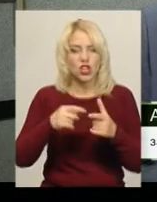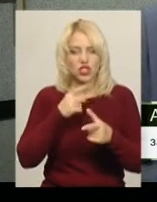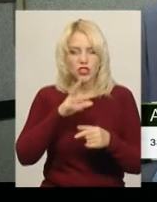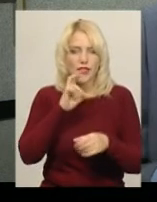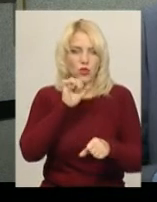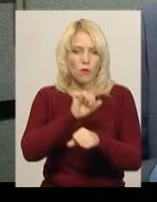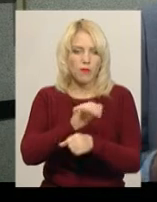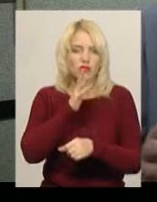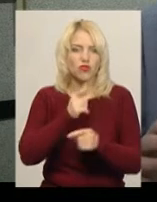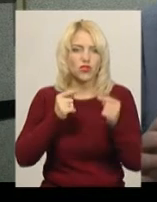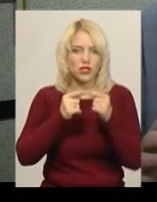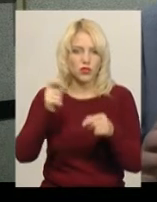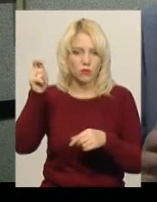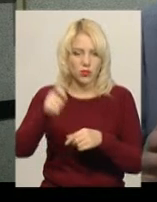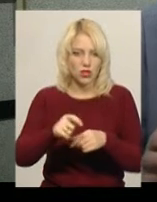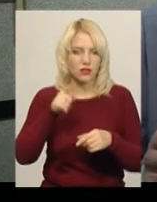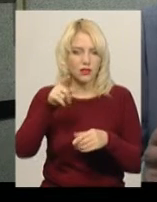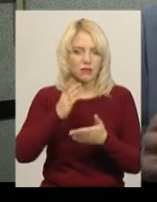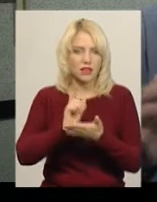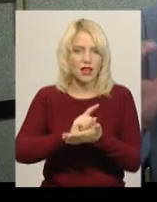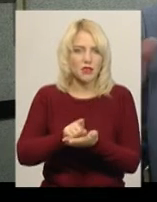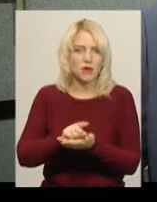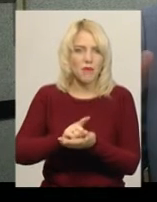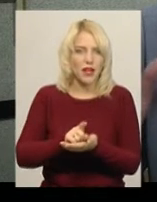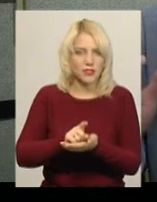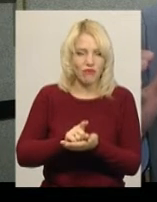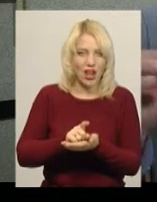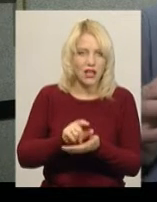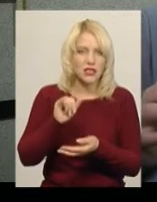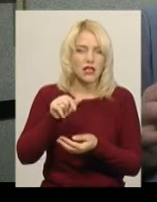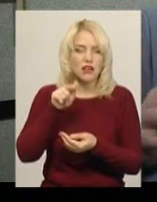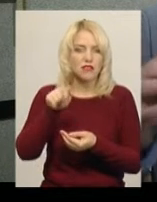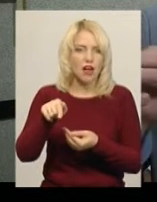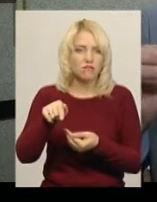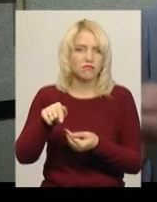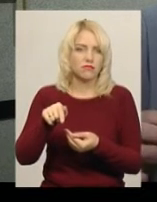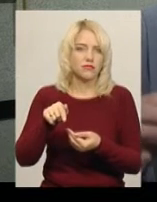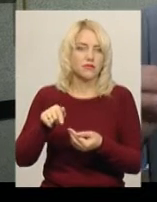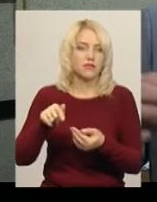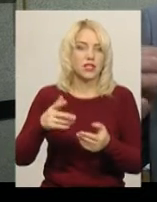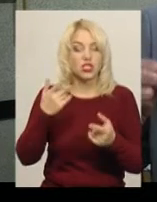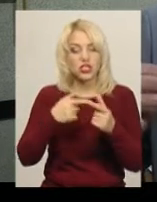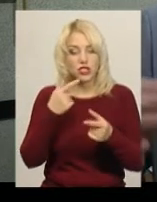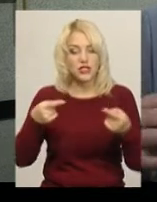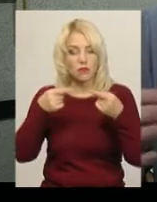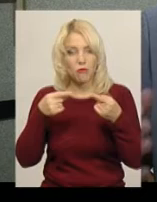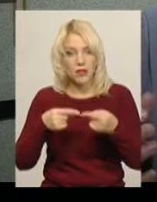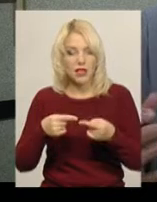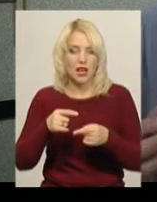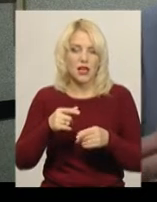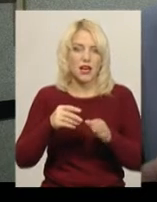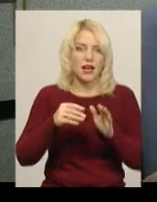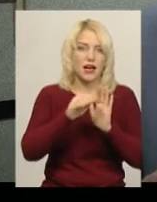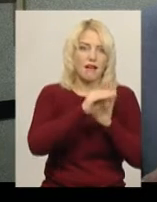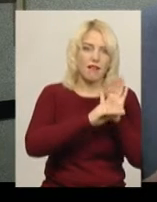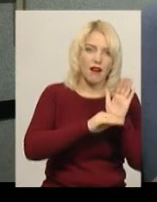там працює GPS-навігація, чи співпадає його прибуття з графіками руху.